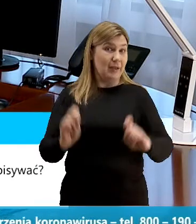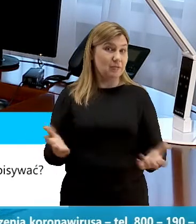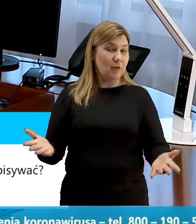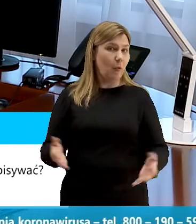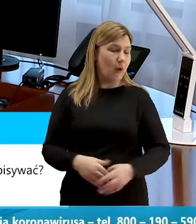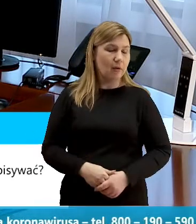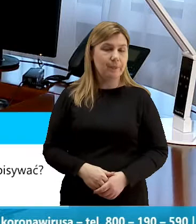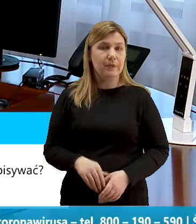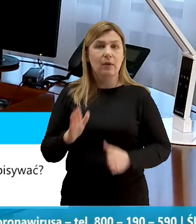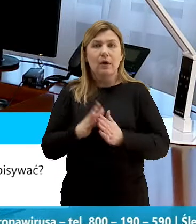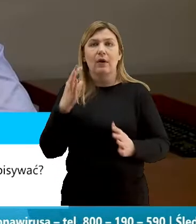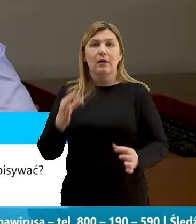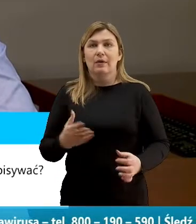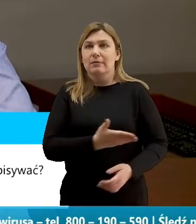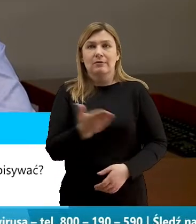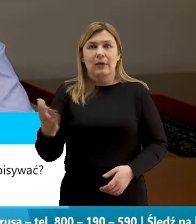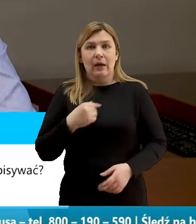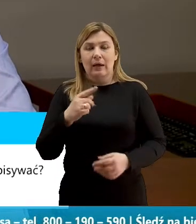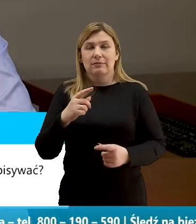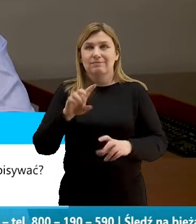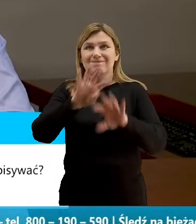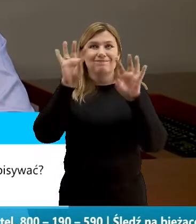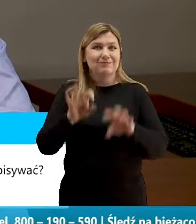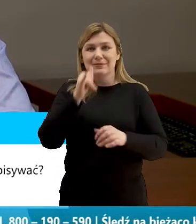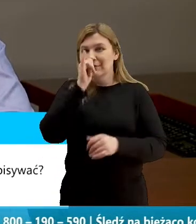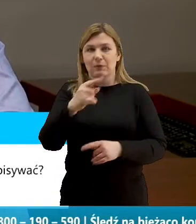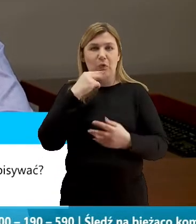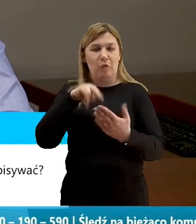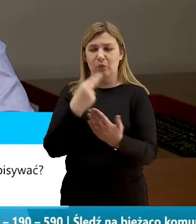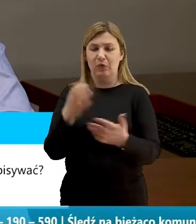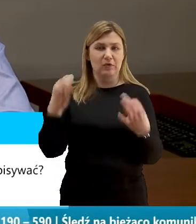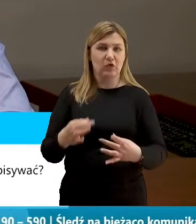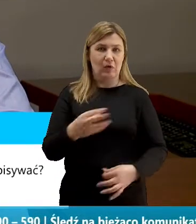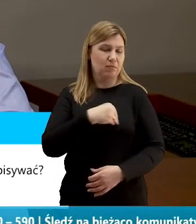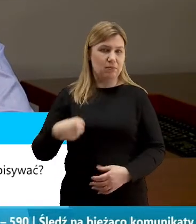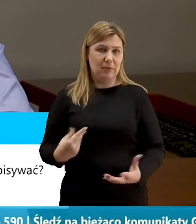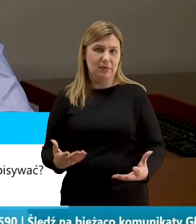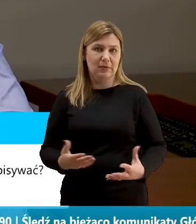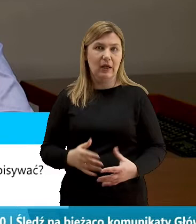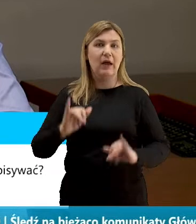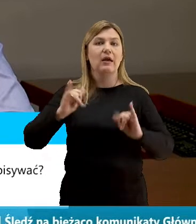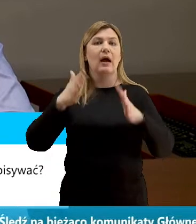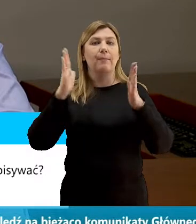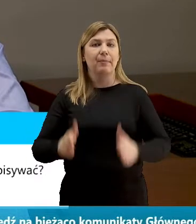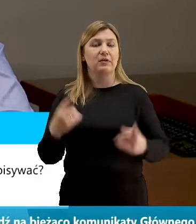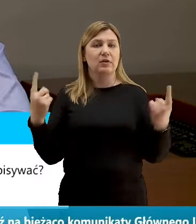Proszę Państwa, na to pytanie myślę, że nikt nie jest w odpowiedzieć dziś w Polsce. Jaka będzie sytuacja?